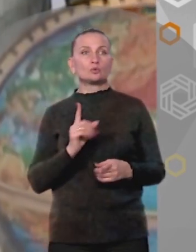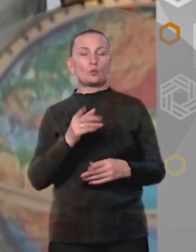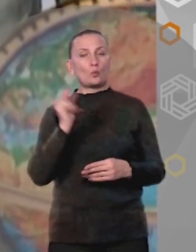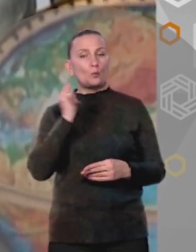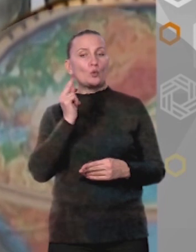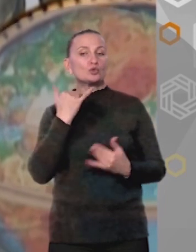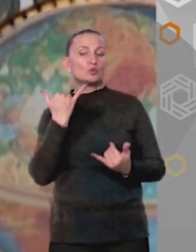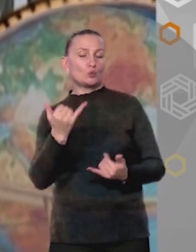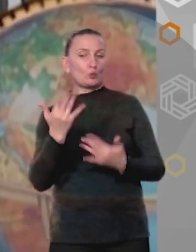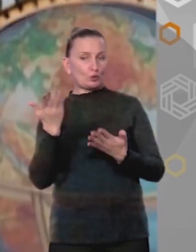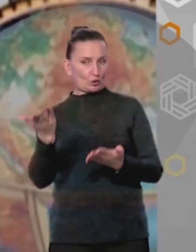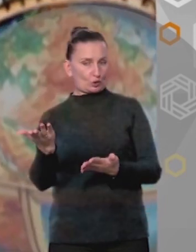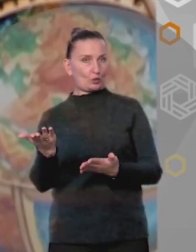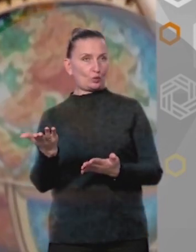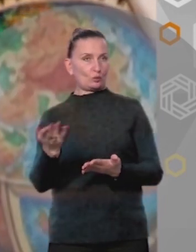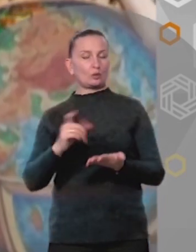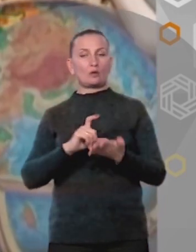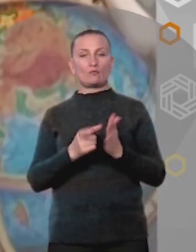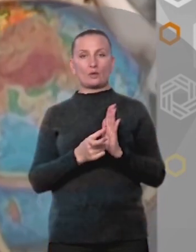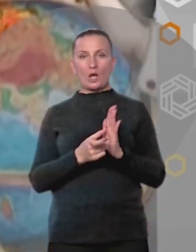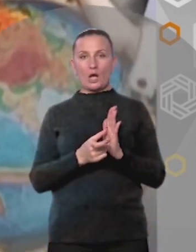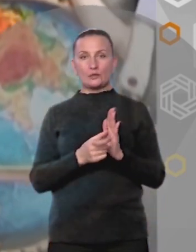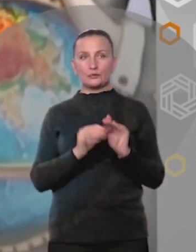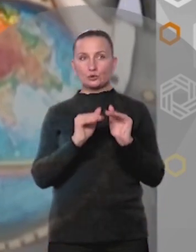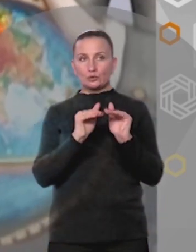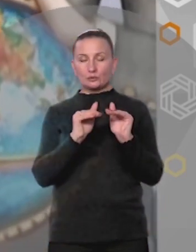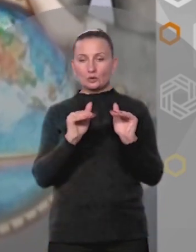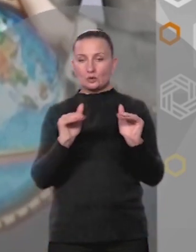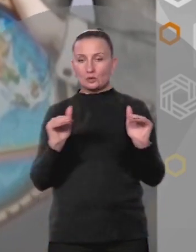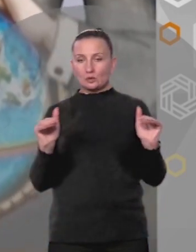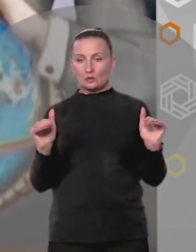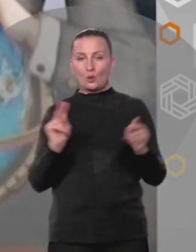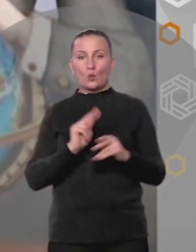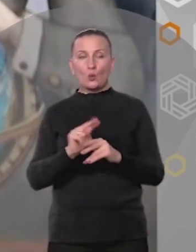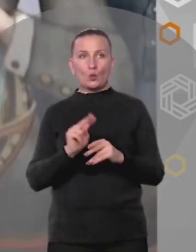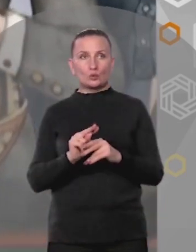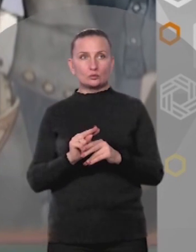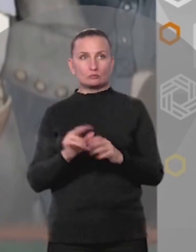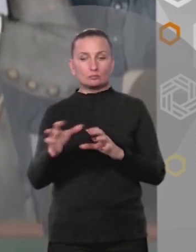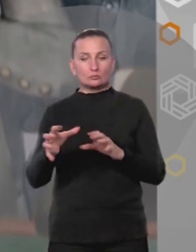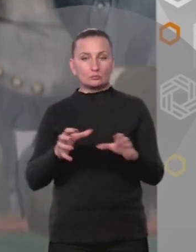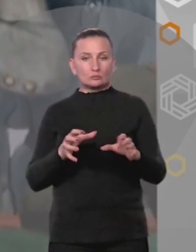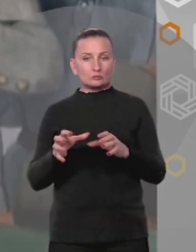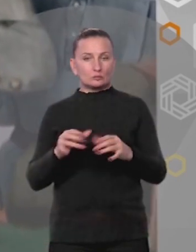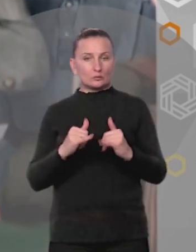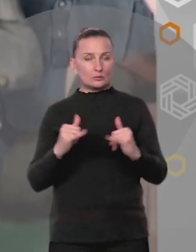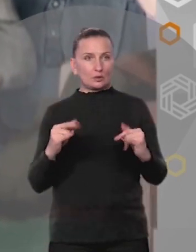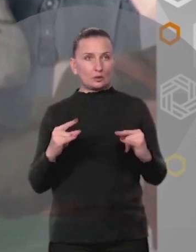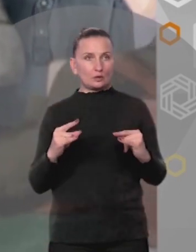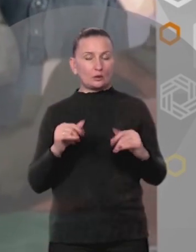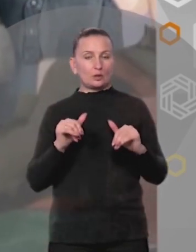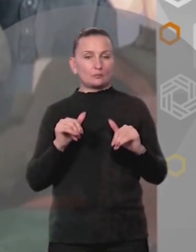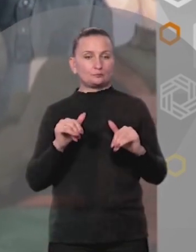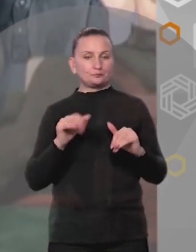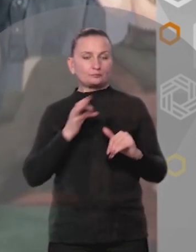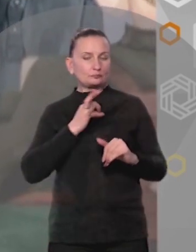поучиться В классе наступила тишина Учительница растерянно Передвигала предметы на столе А затем